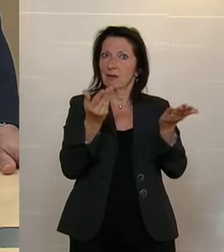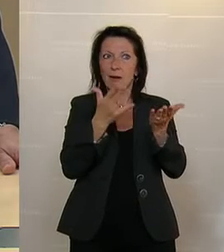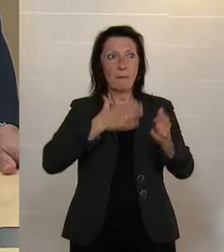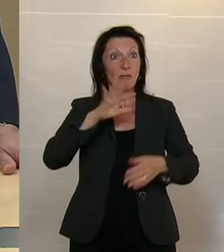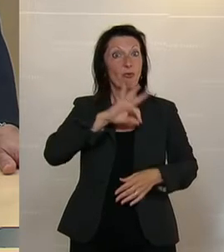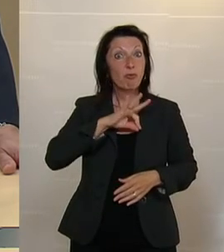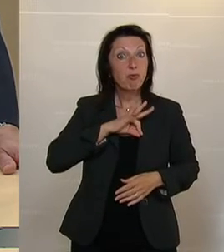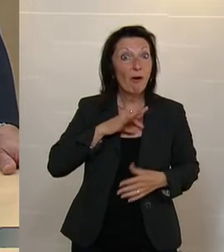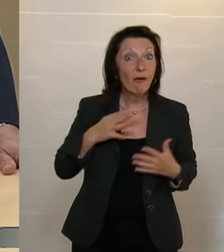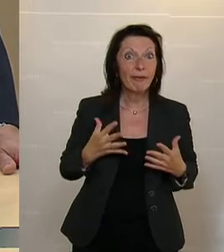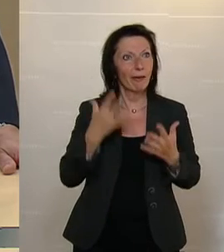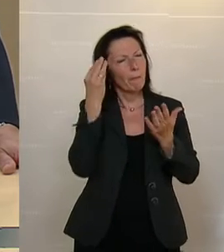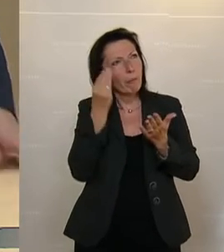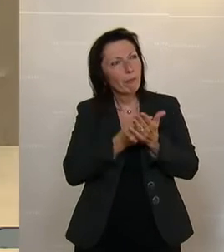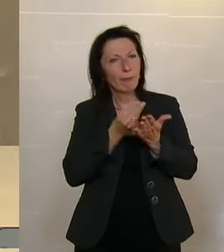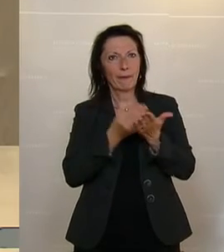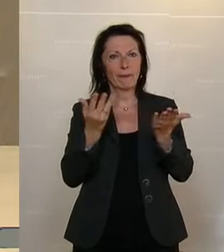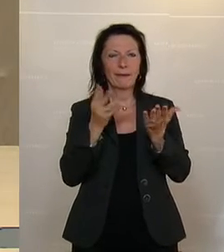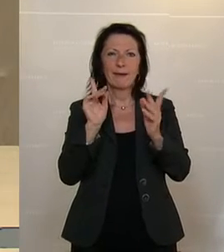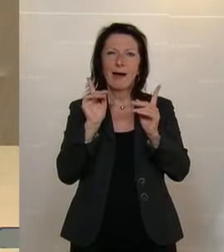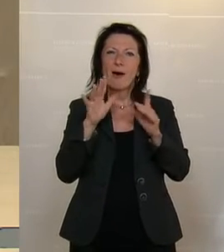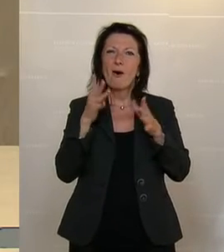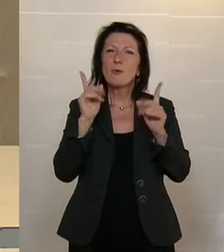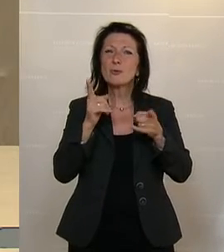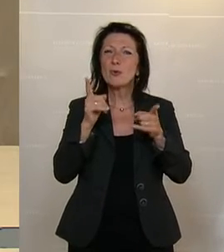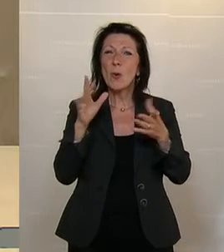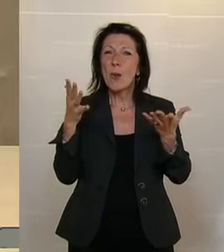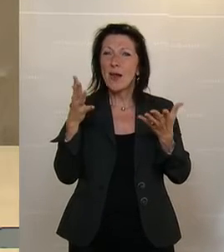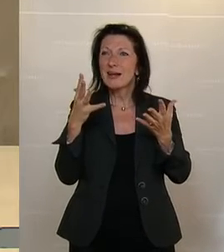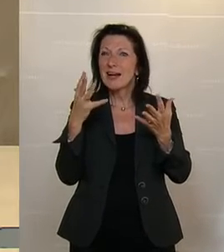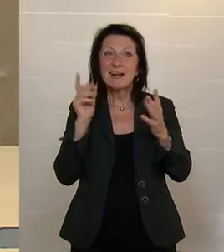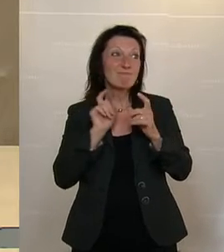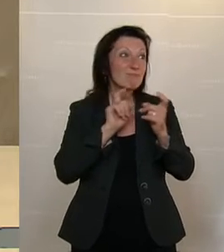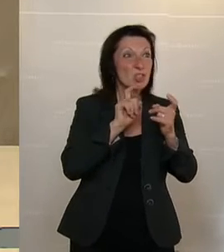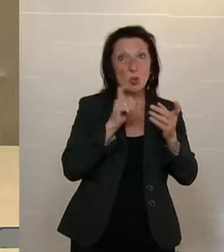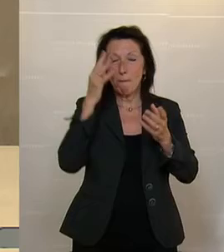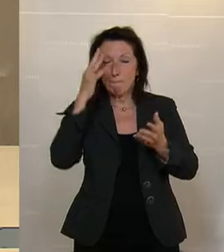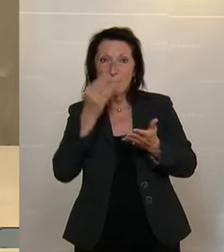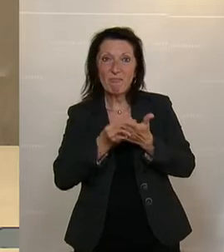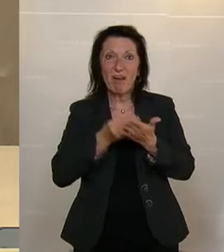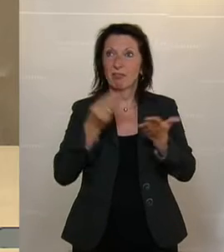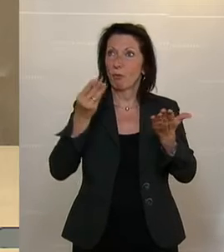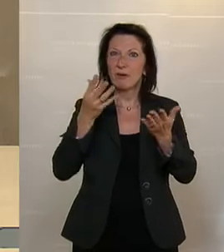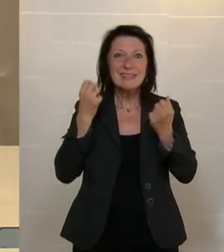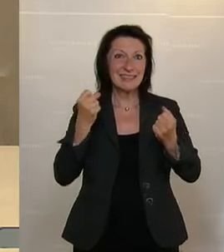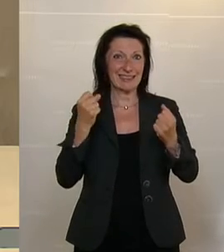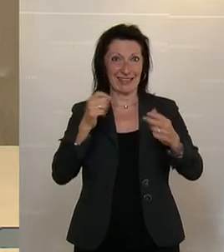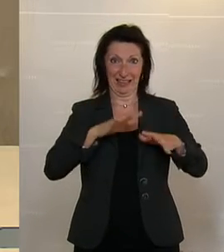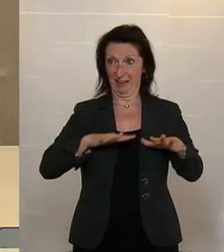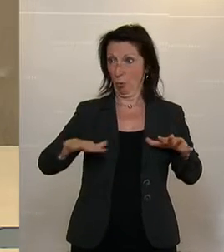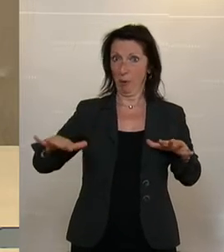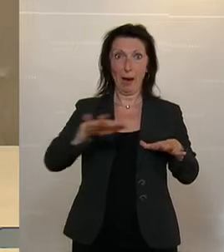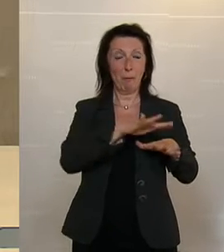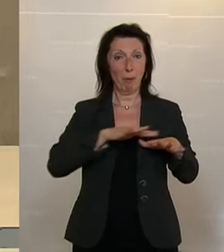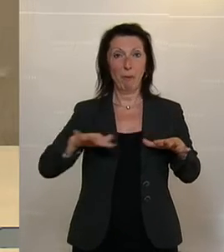und Freunde, in einem sicheren Raum, wie das Klassenzimmer sein kann, mit einer Ethiklehrerin